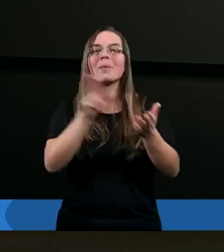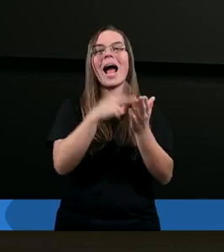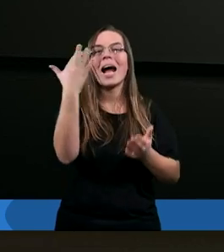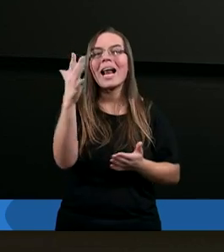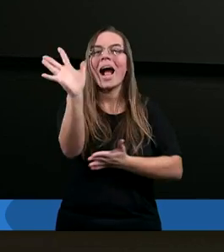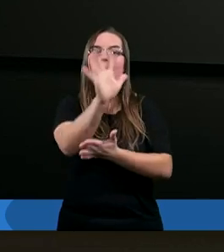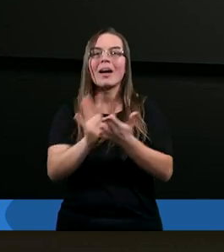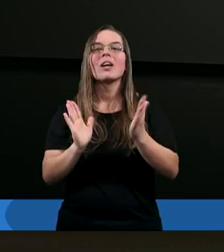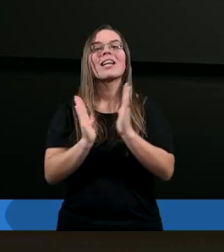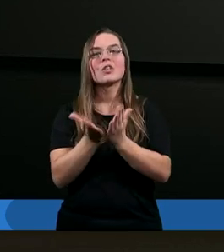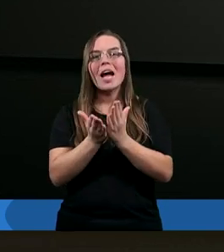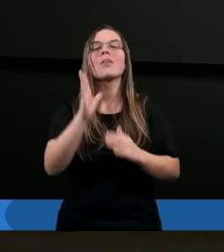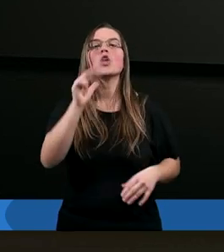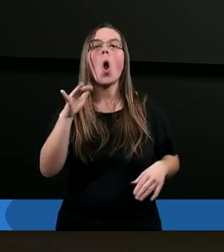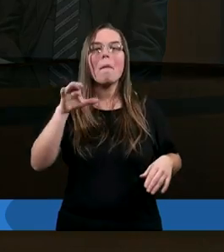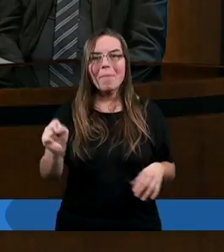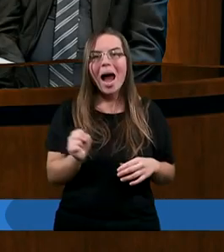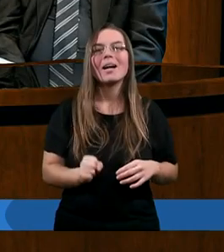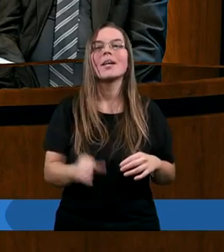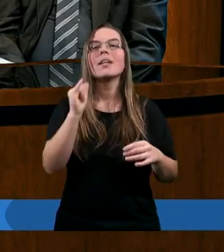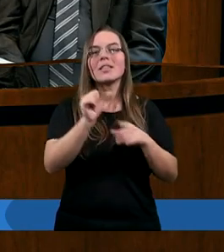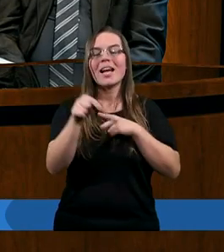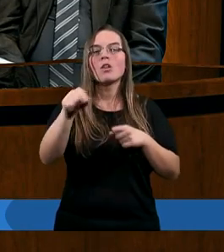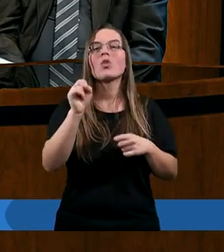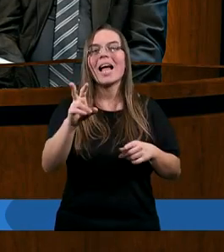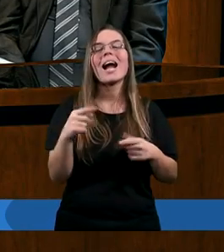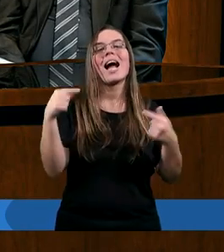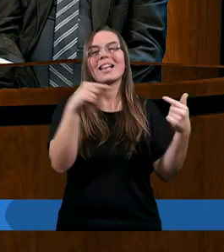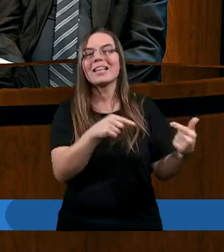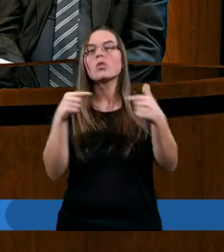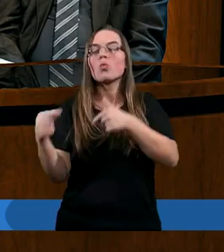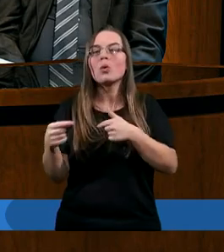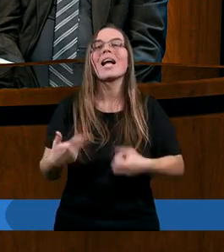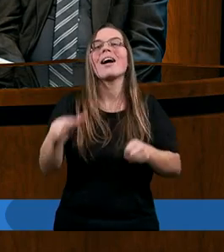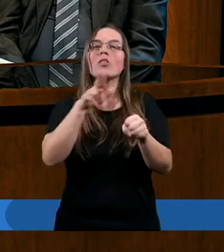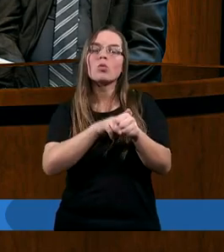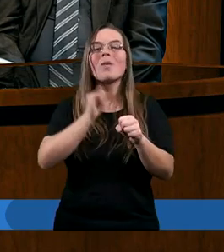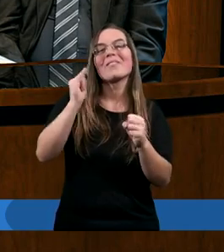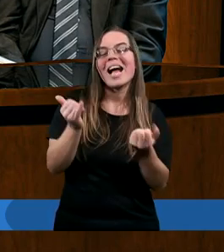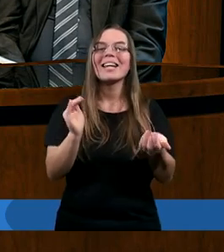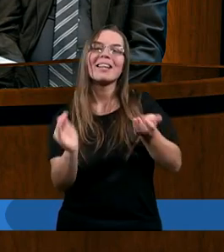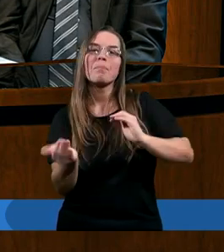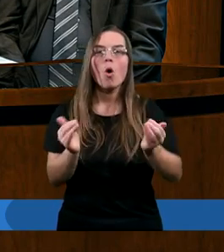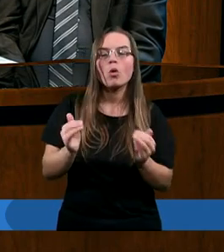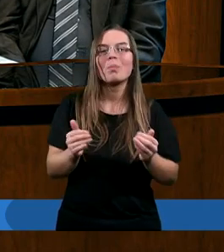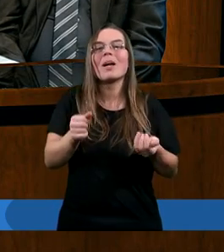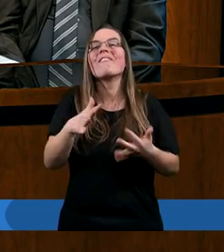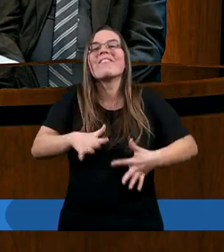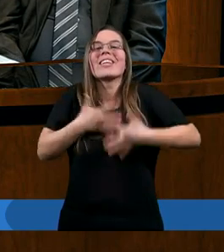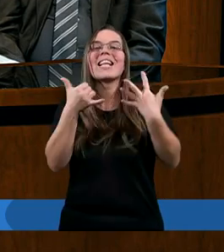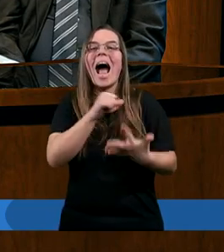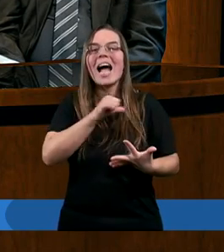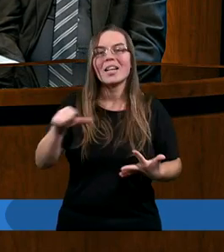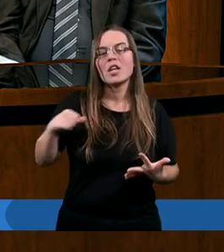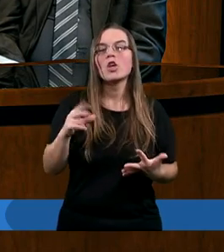z księgi Hioba. Jest to taka swoista dyskusja, która w jakiś sposób wydaje się,